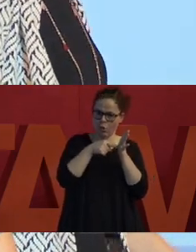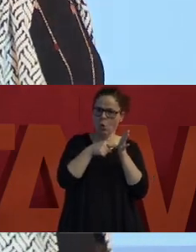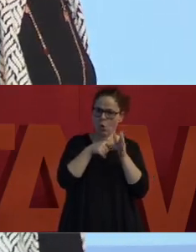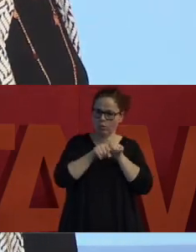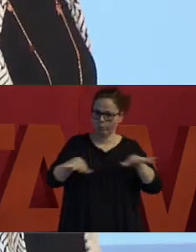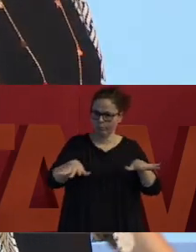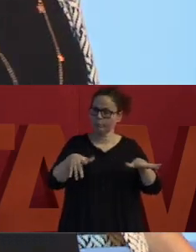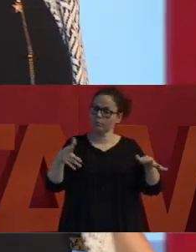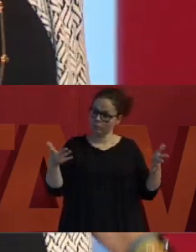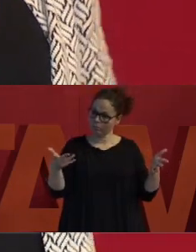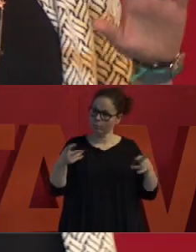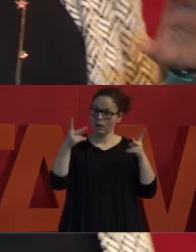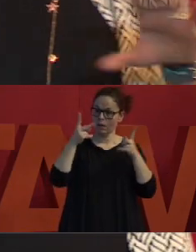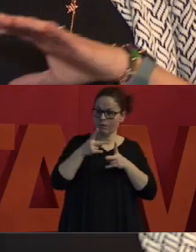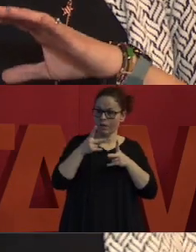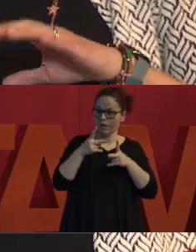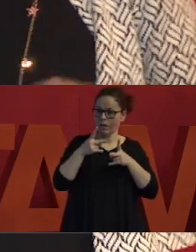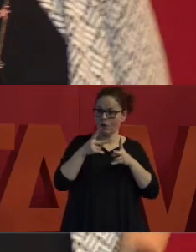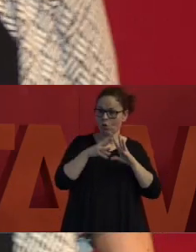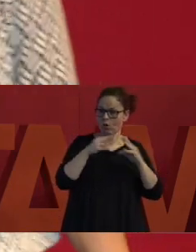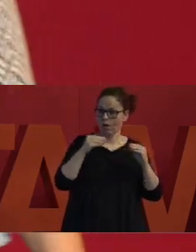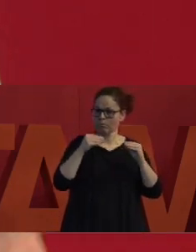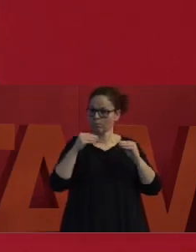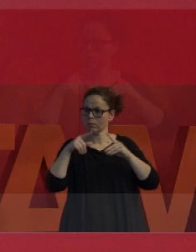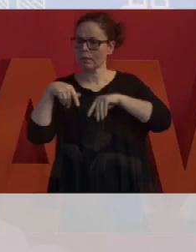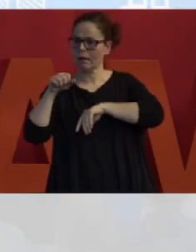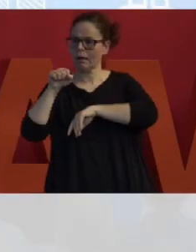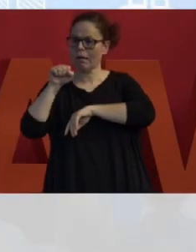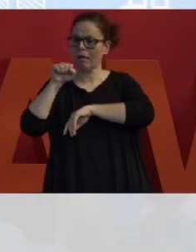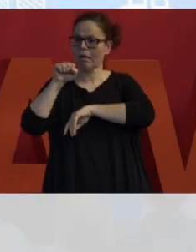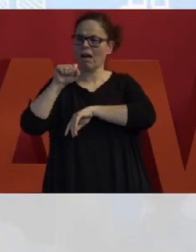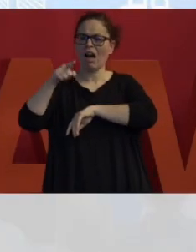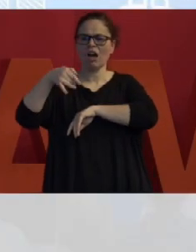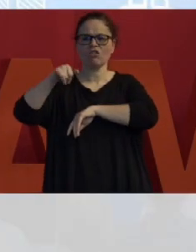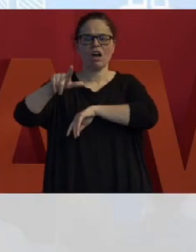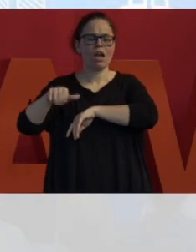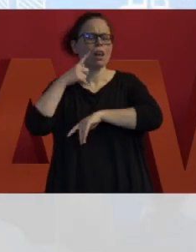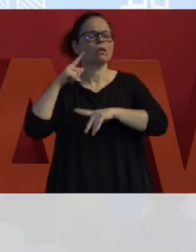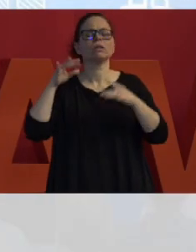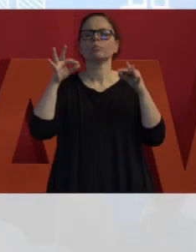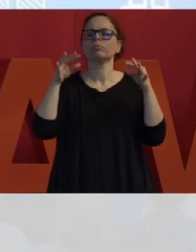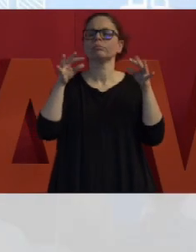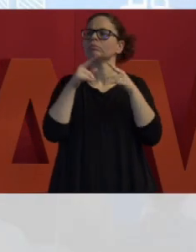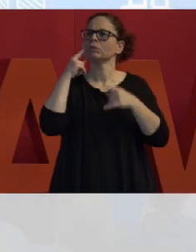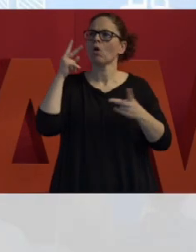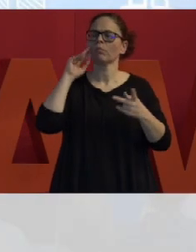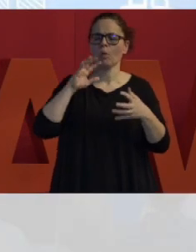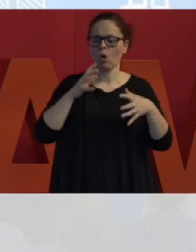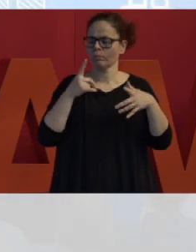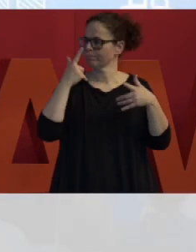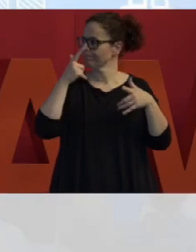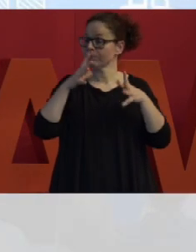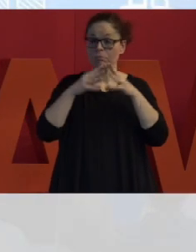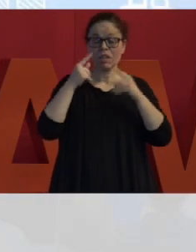Ma cosa hanno in comune rugby e agile? Io, la prima volta che ho visto una mischia in tv, ho percepito